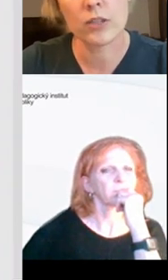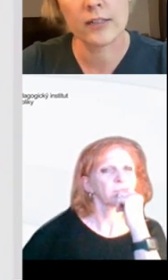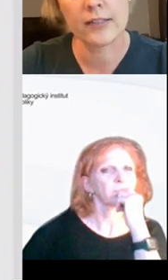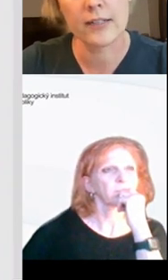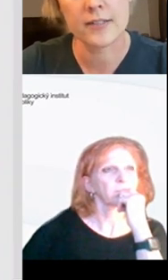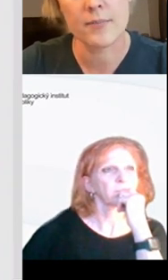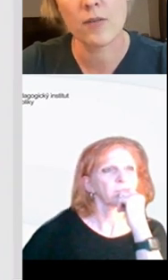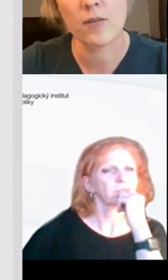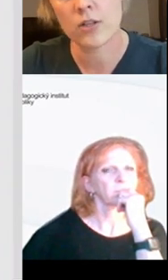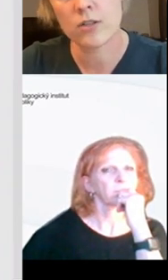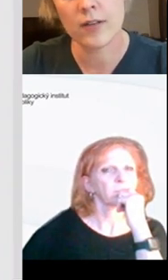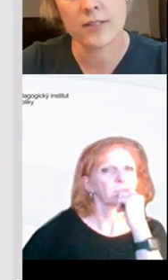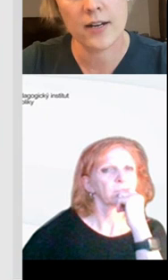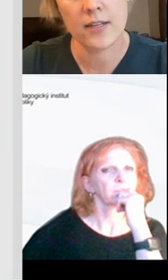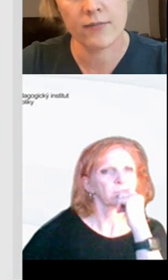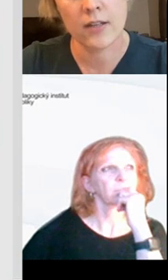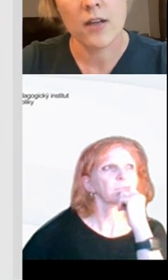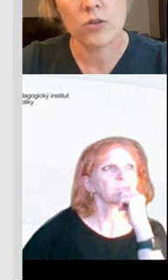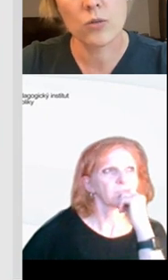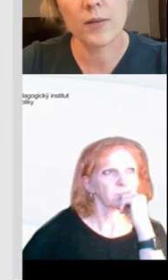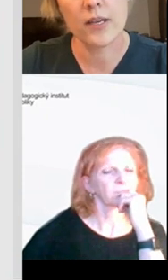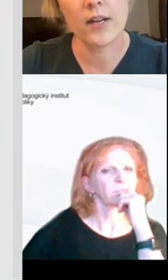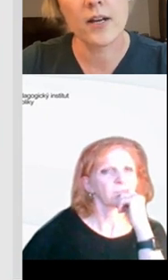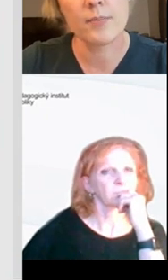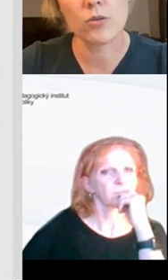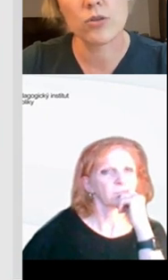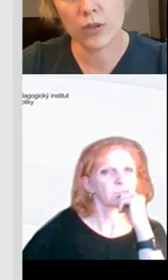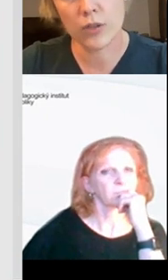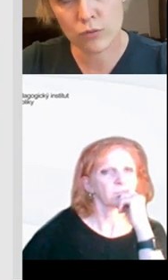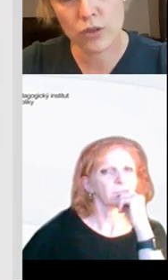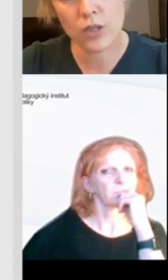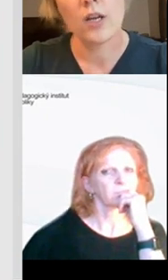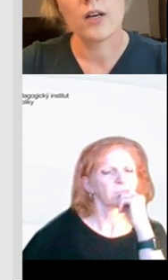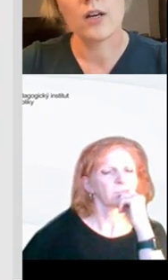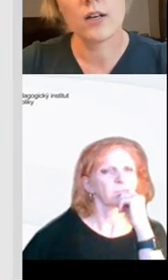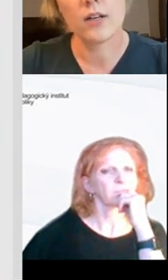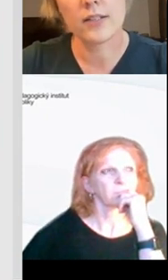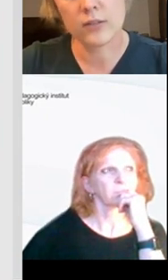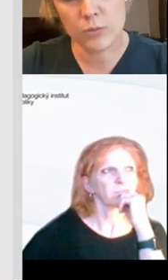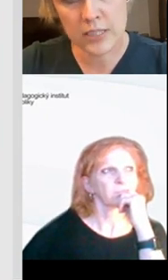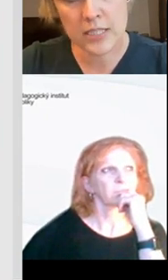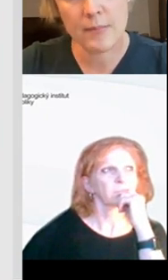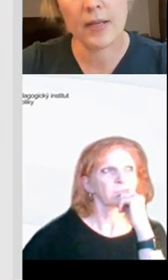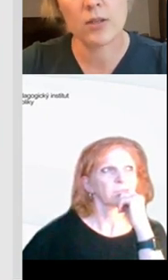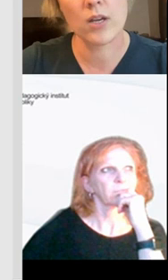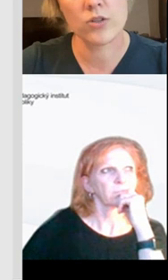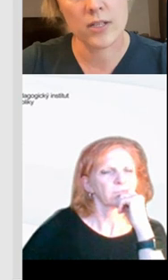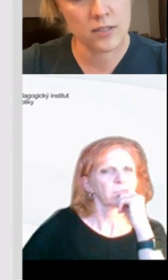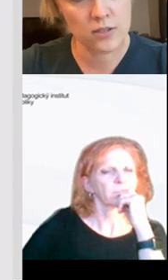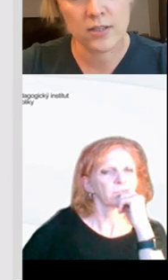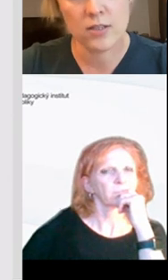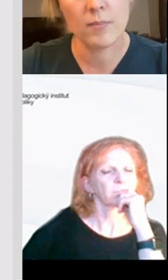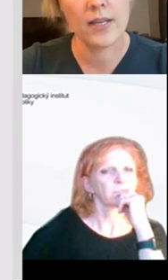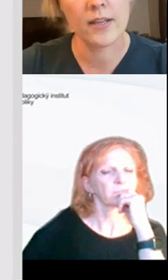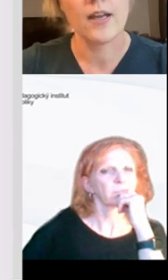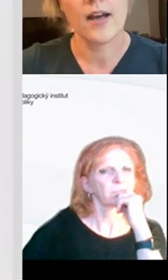Robotci jsou k slabikování štejní slov a skládání věd, jsou úplně ideální, protože jsou jednodušší, dobře se s nimi pracuje,